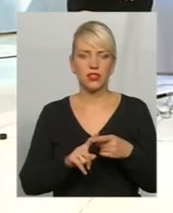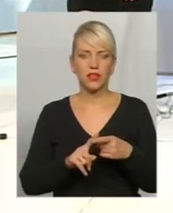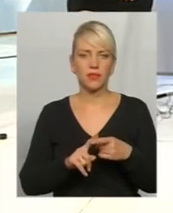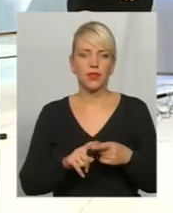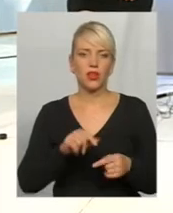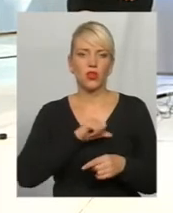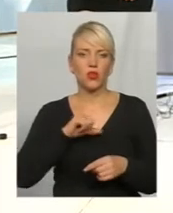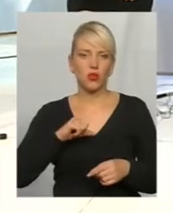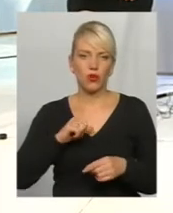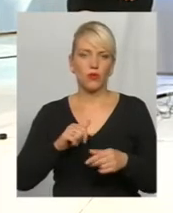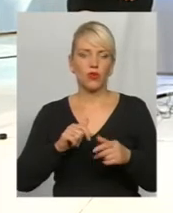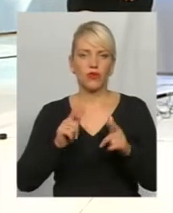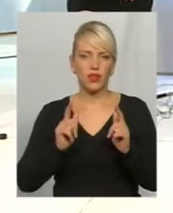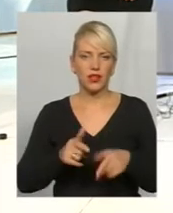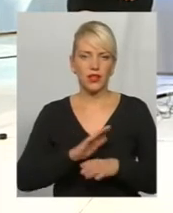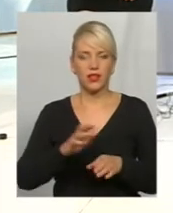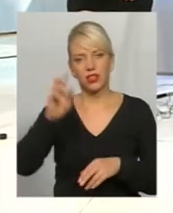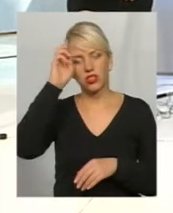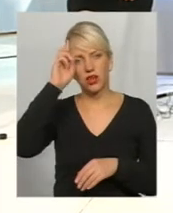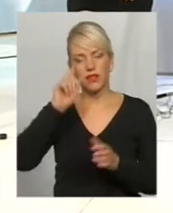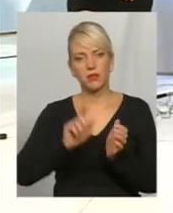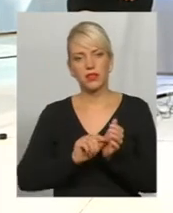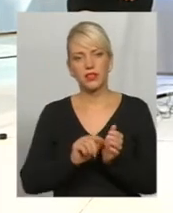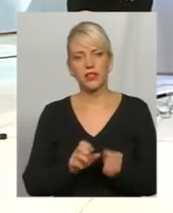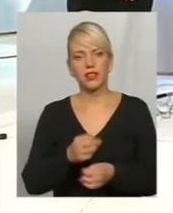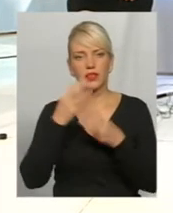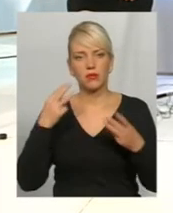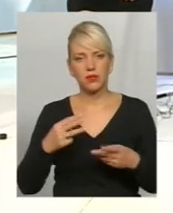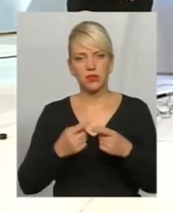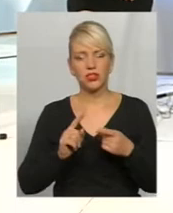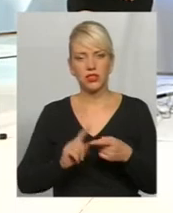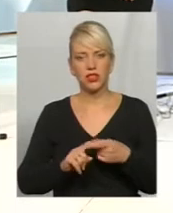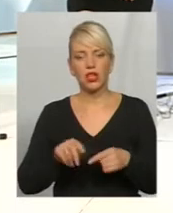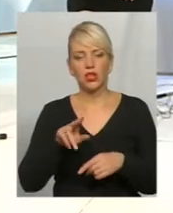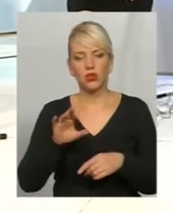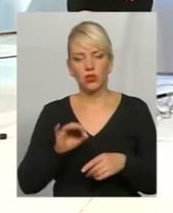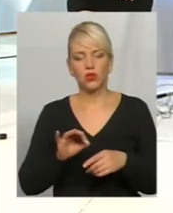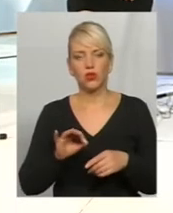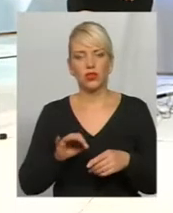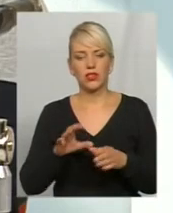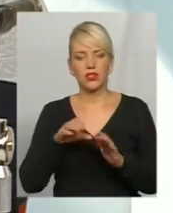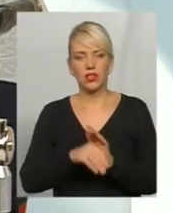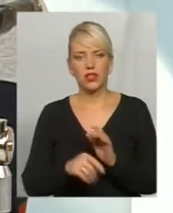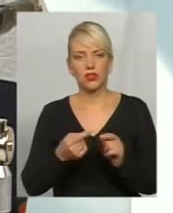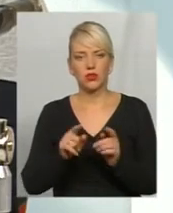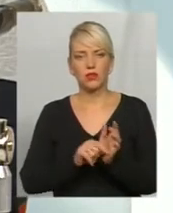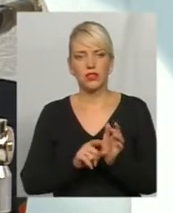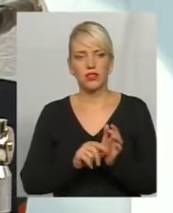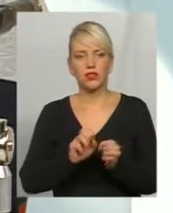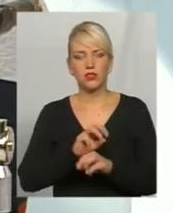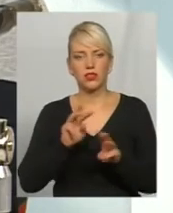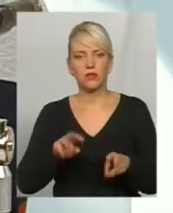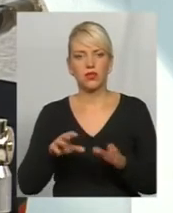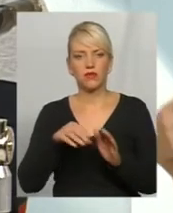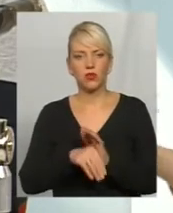добровільне недержавне пенсійне забезпечення. І до складу цього рівня пенсійного забезпечення якраз входять